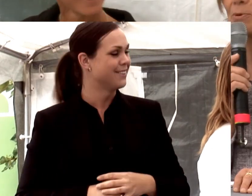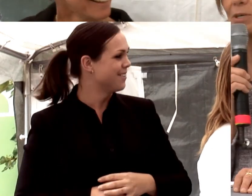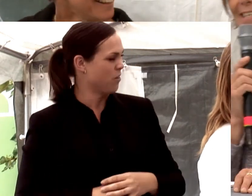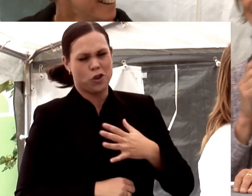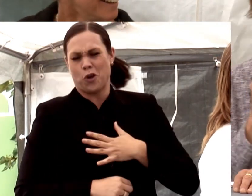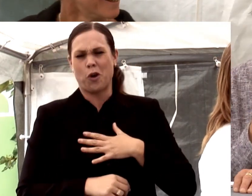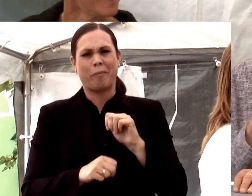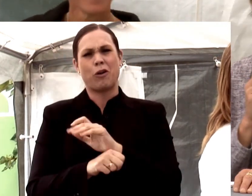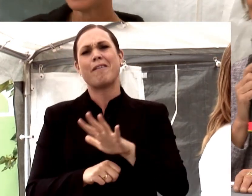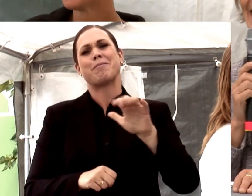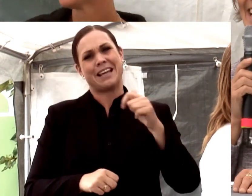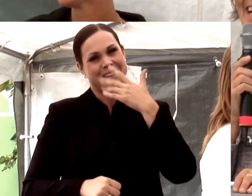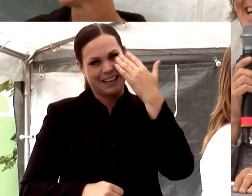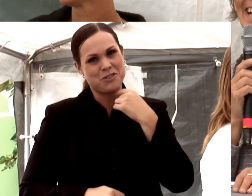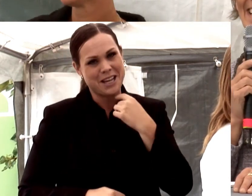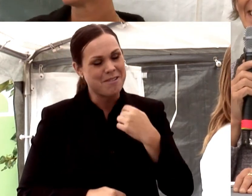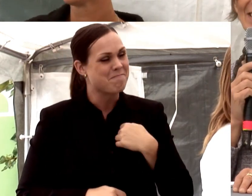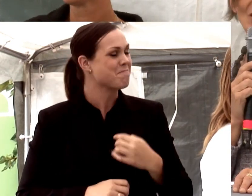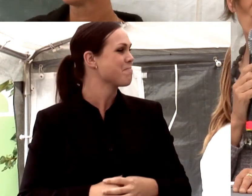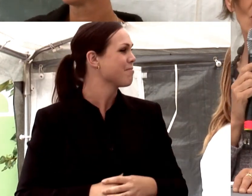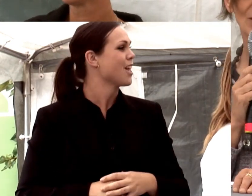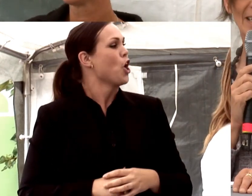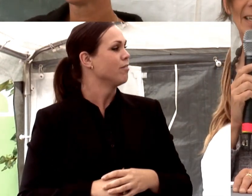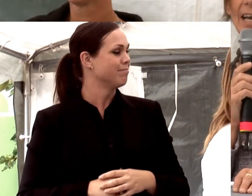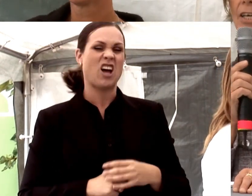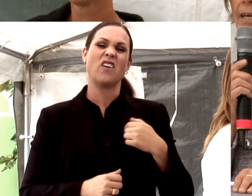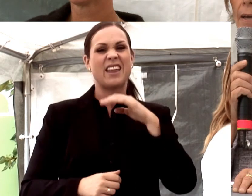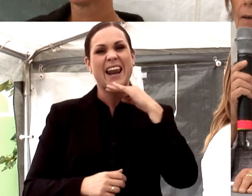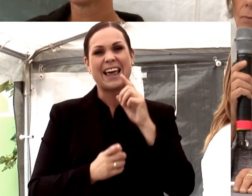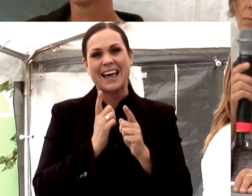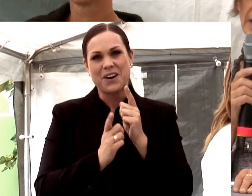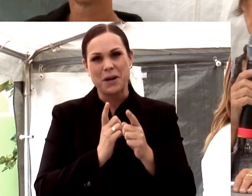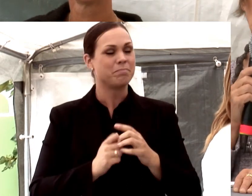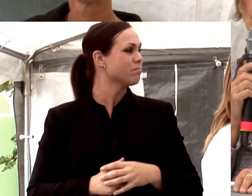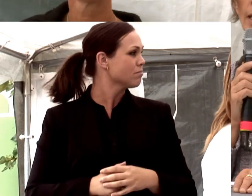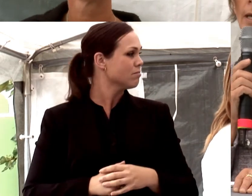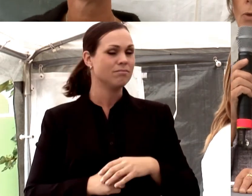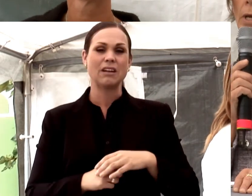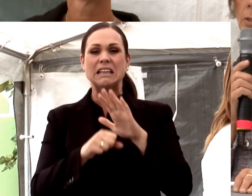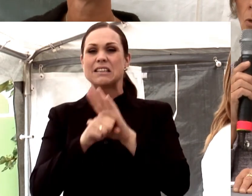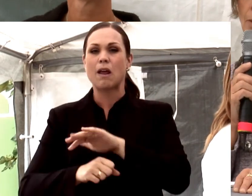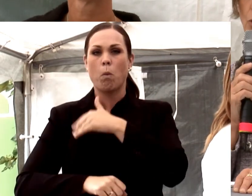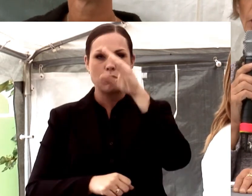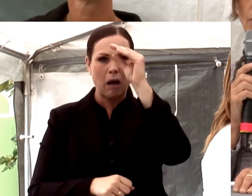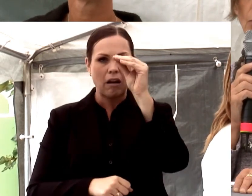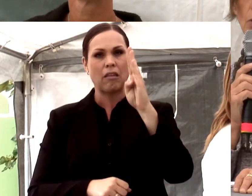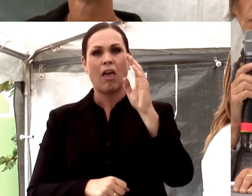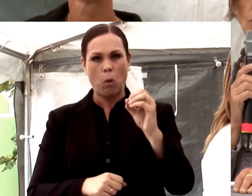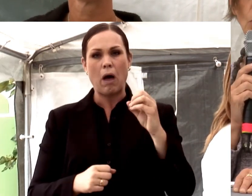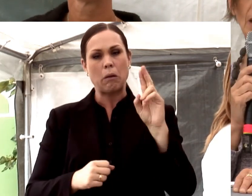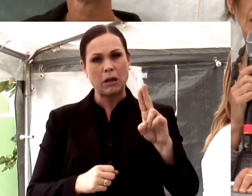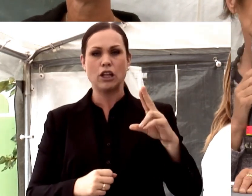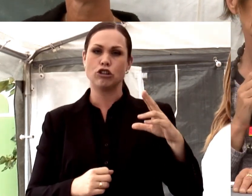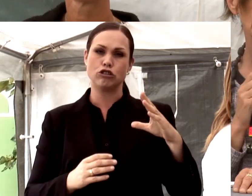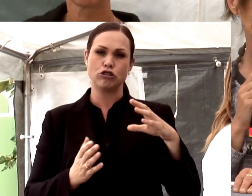om det året, kan jag säga. Ja, jag stannar där. DO är ju en statlig myndighet för